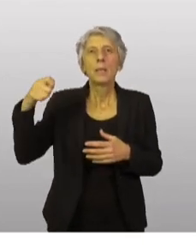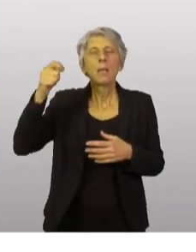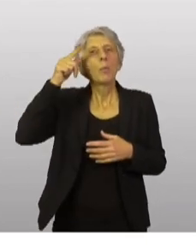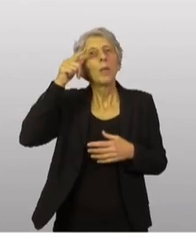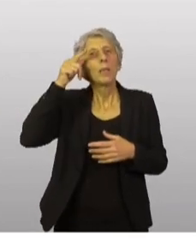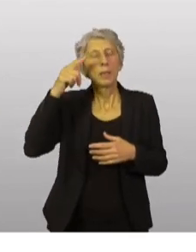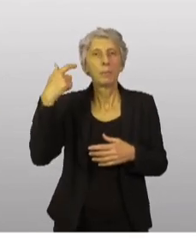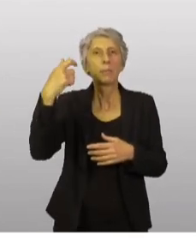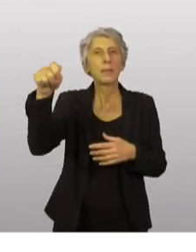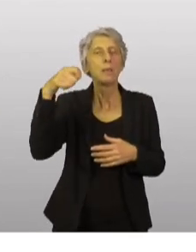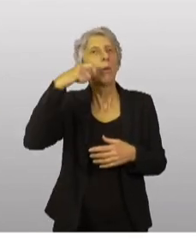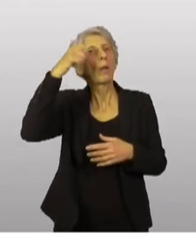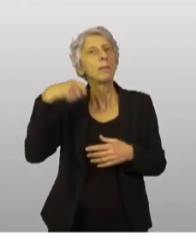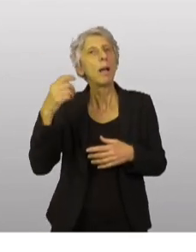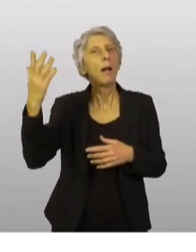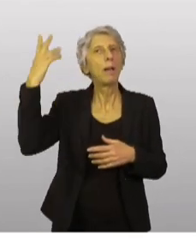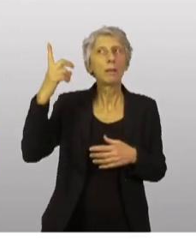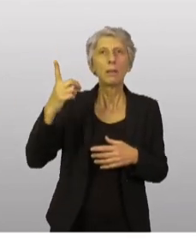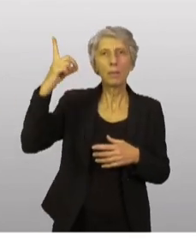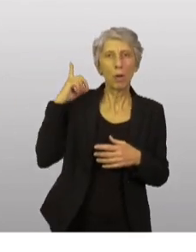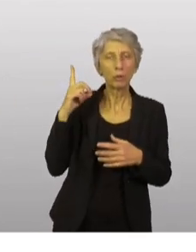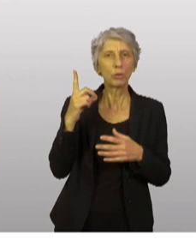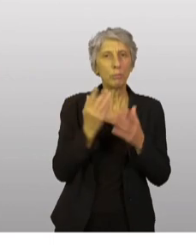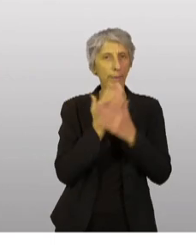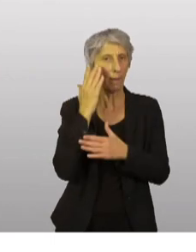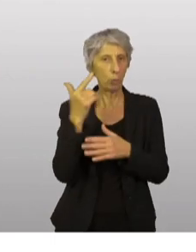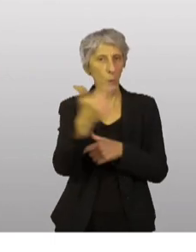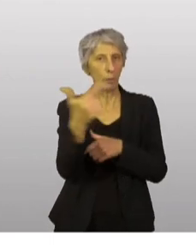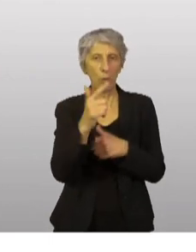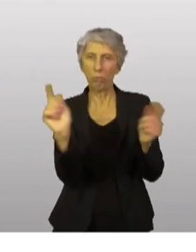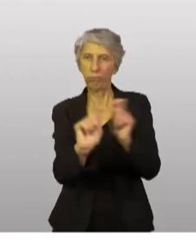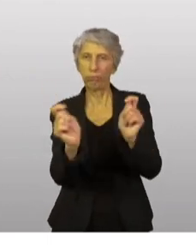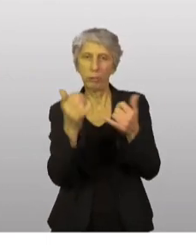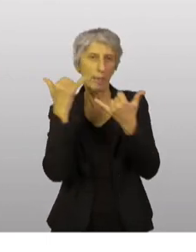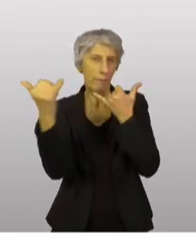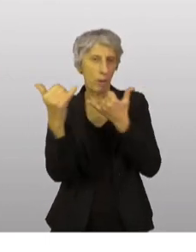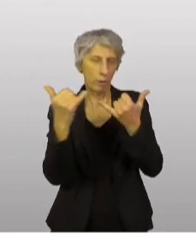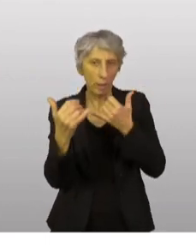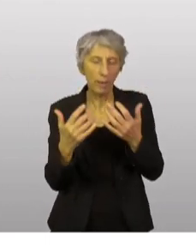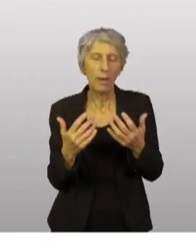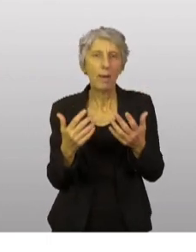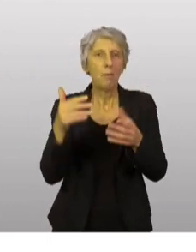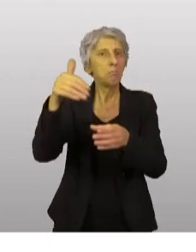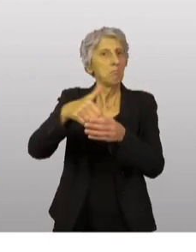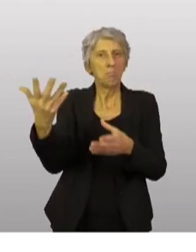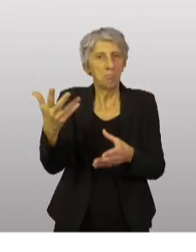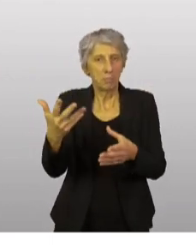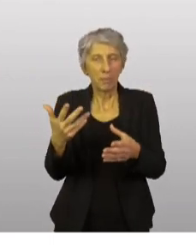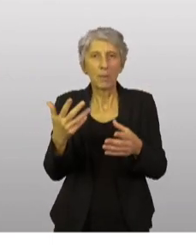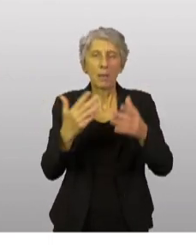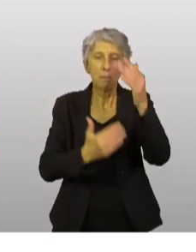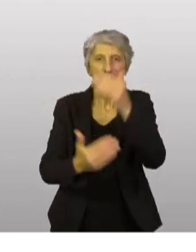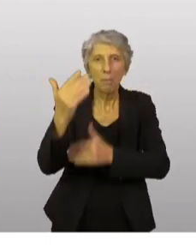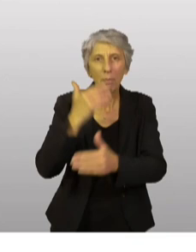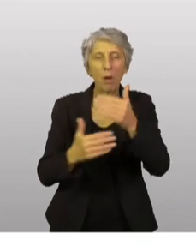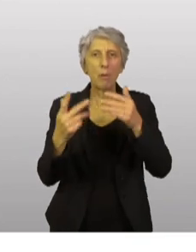République et le président Zelensky ont eu dimanche matin, a été discuté notamment le plan de